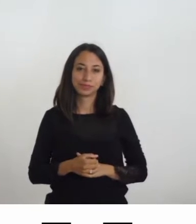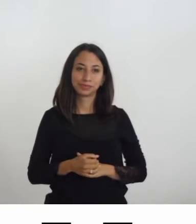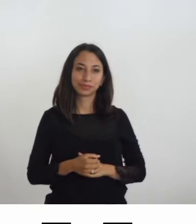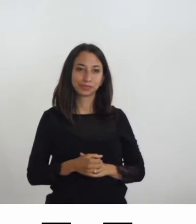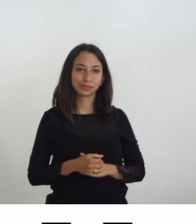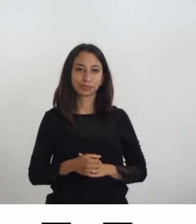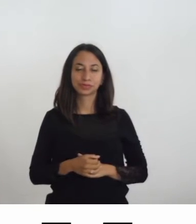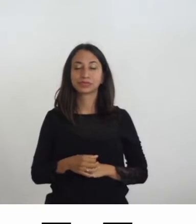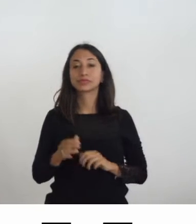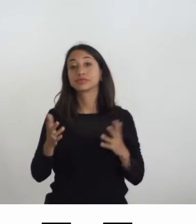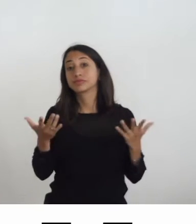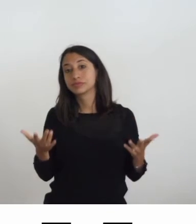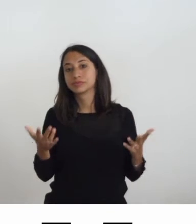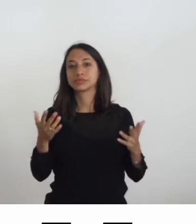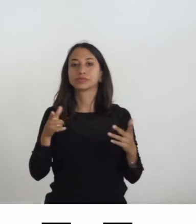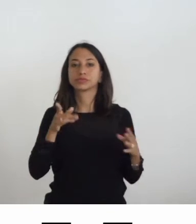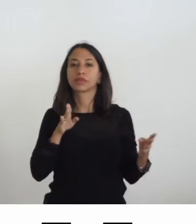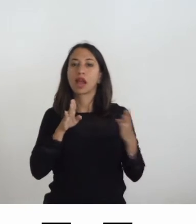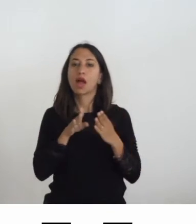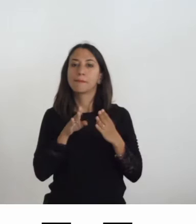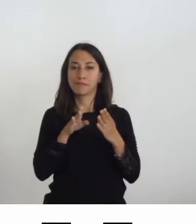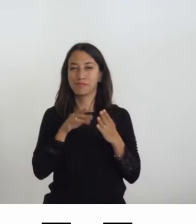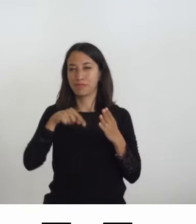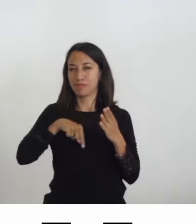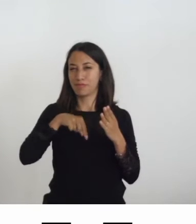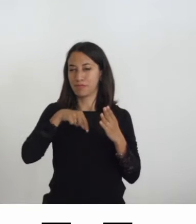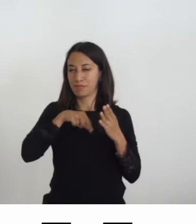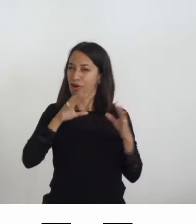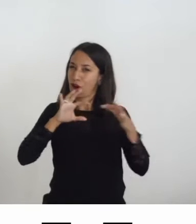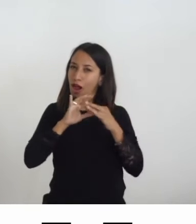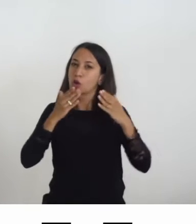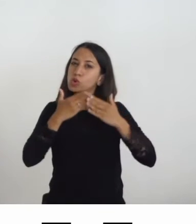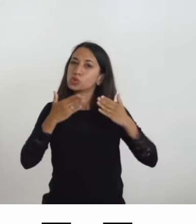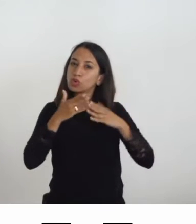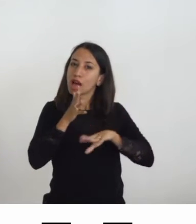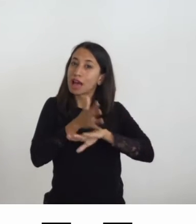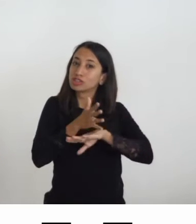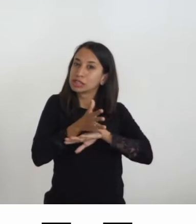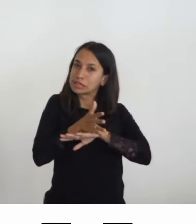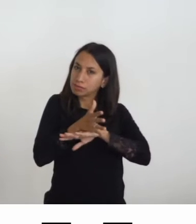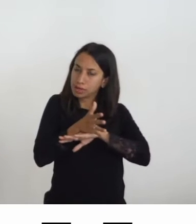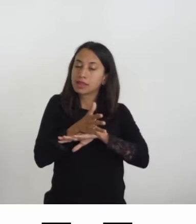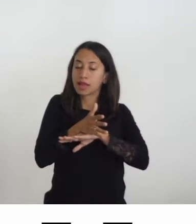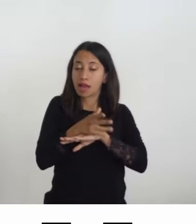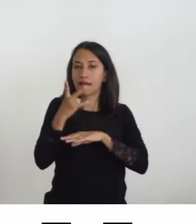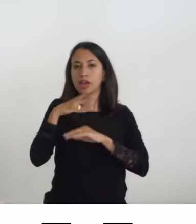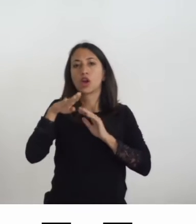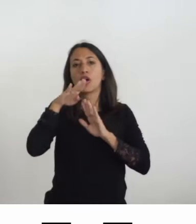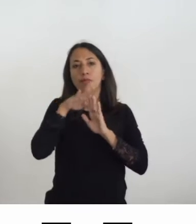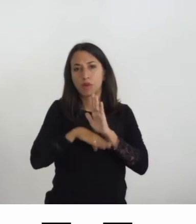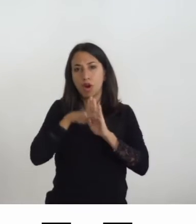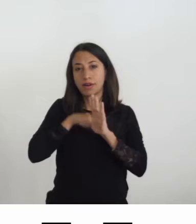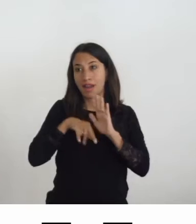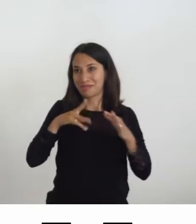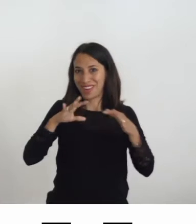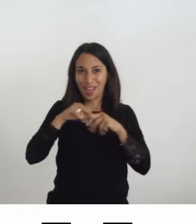L'approccio, l'affrontare lo studio dell'accessibilità lo vediamo nel programma complessivo di questi